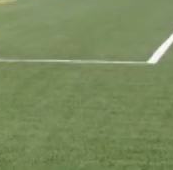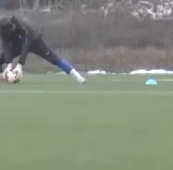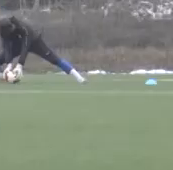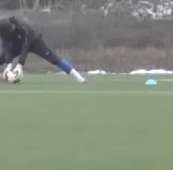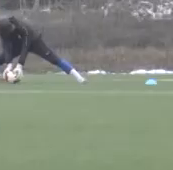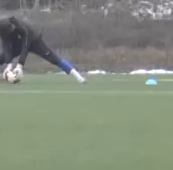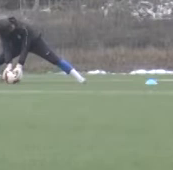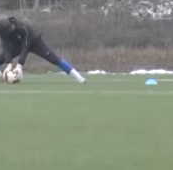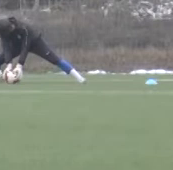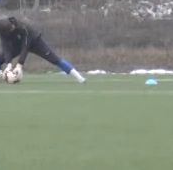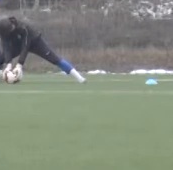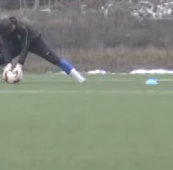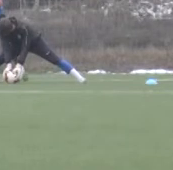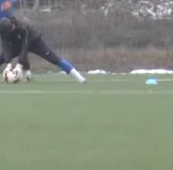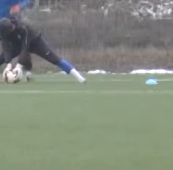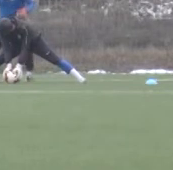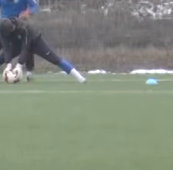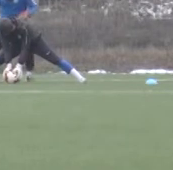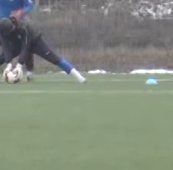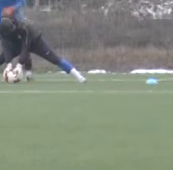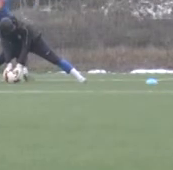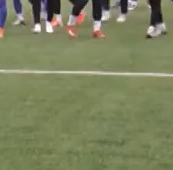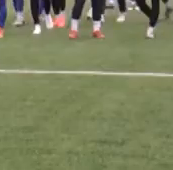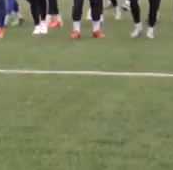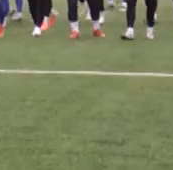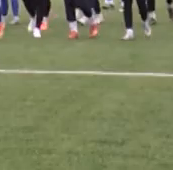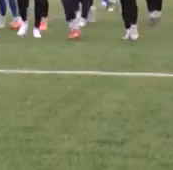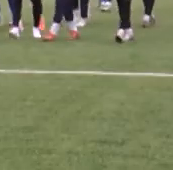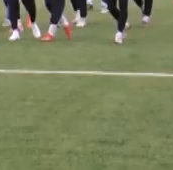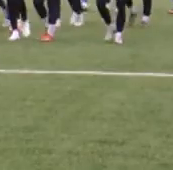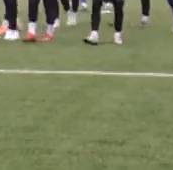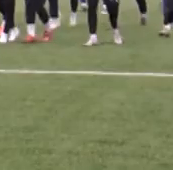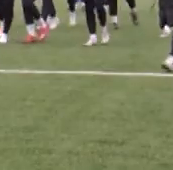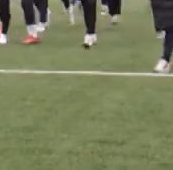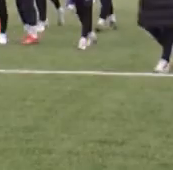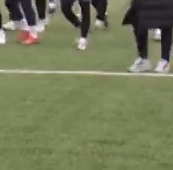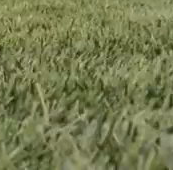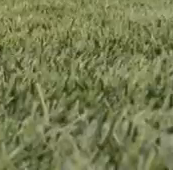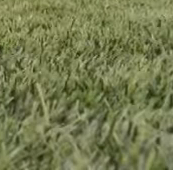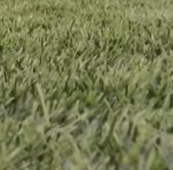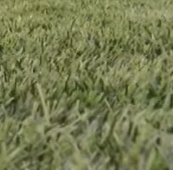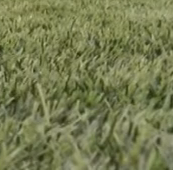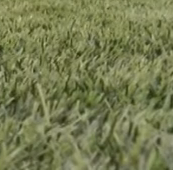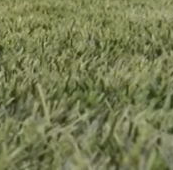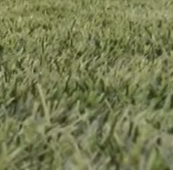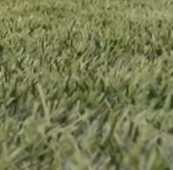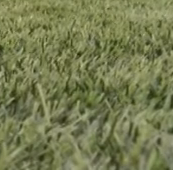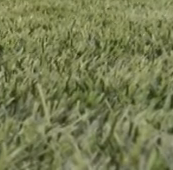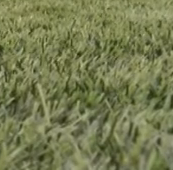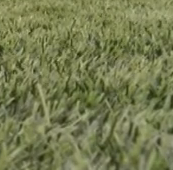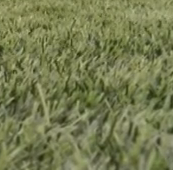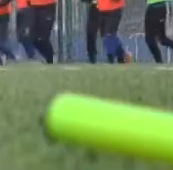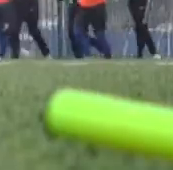18-го з Дебрицином. Загалом Минай проведе чотири товарські гри на виїзді та дві вдома. Андріана Курта, Андрій Гісем.